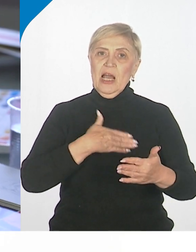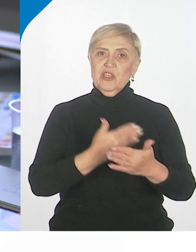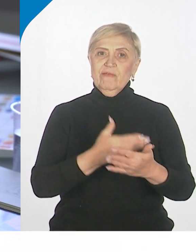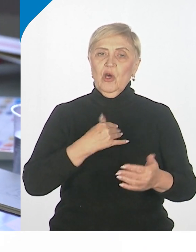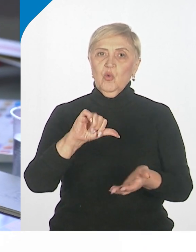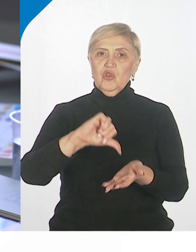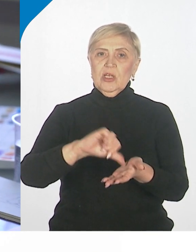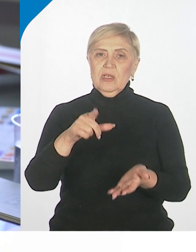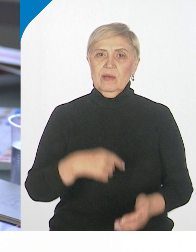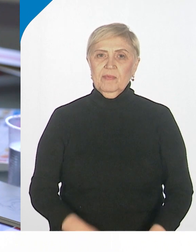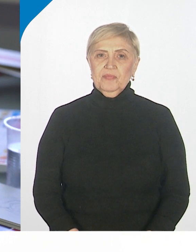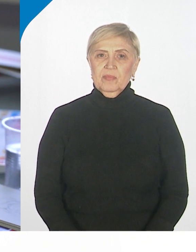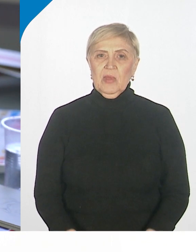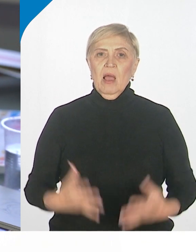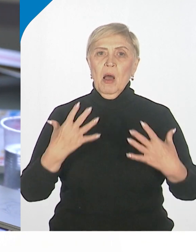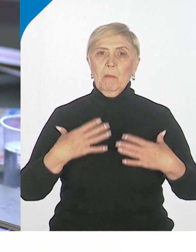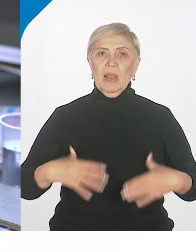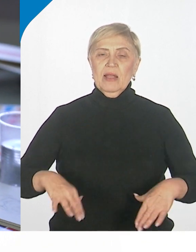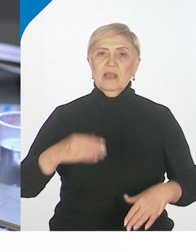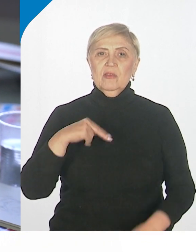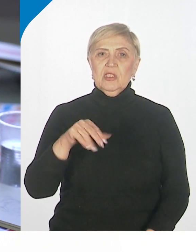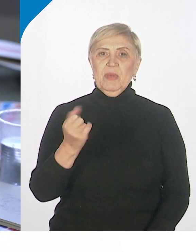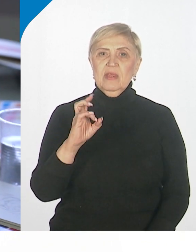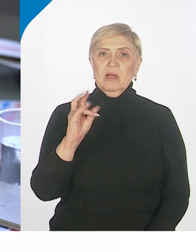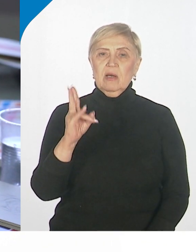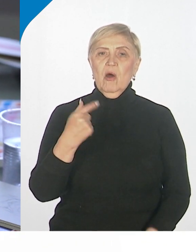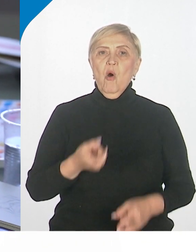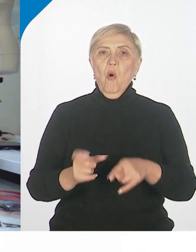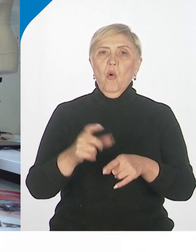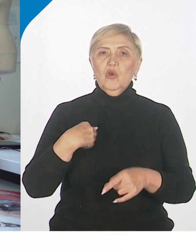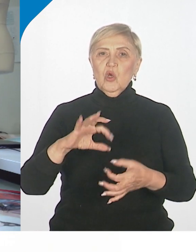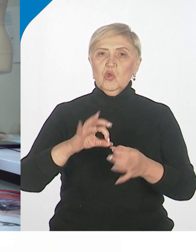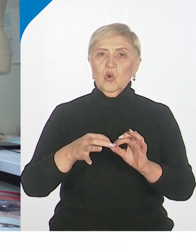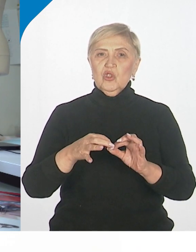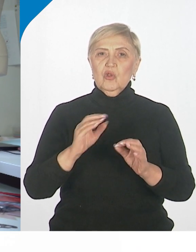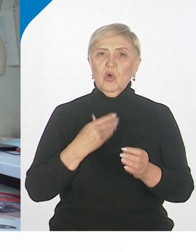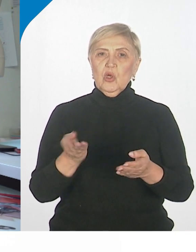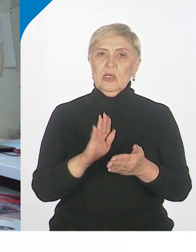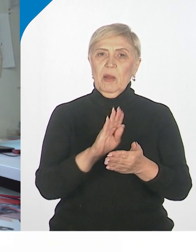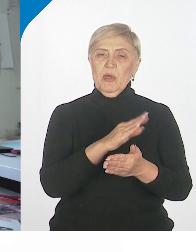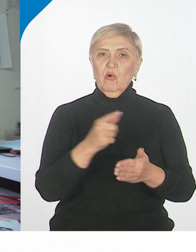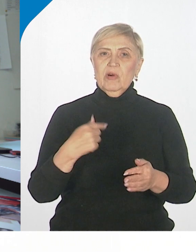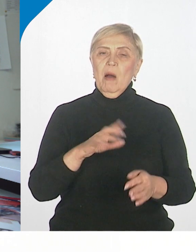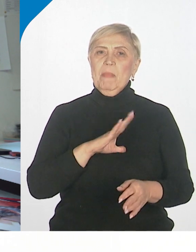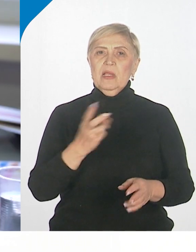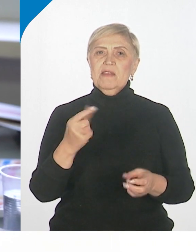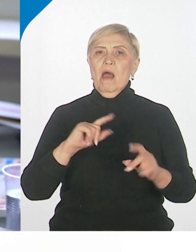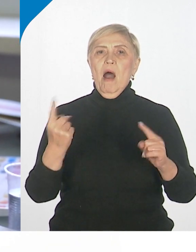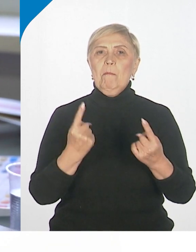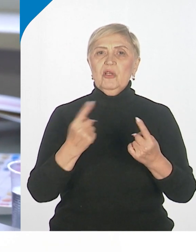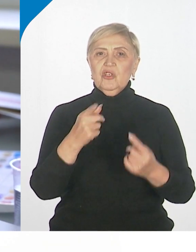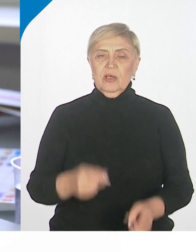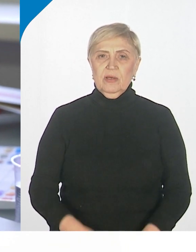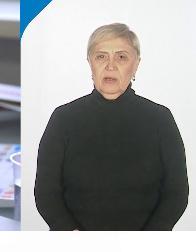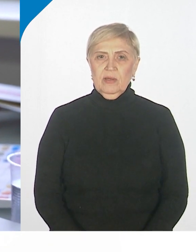Платье пинг очень сложная драпировка была чтобы она была необычной нужно было сделать у